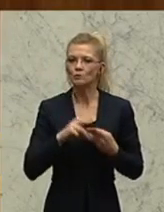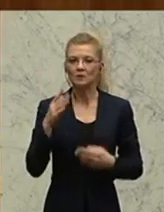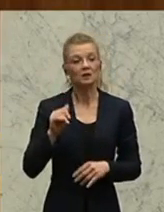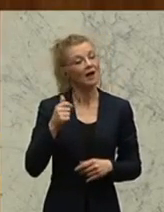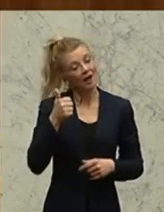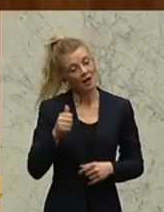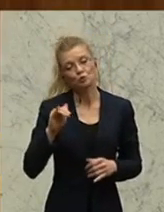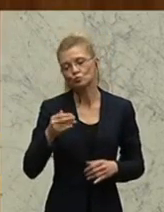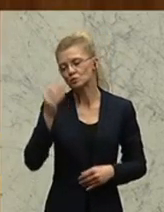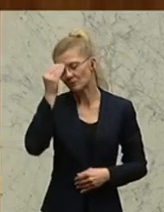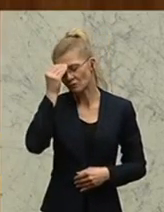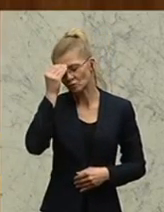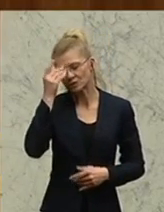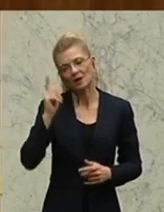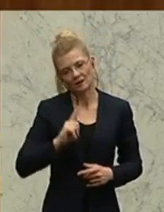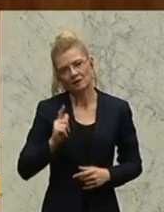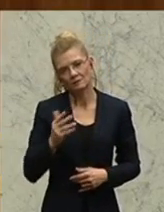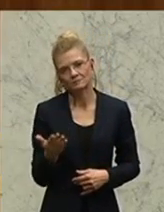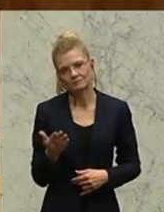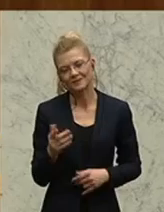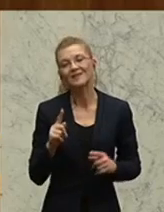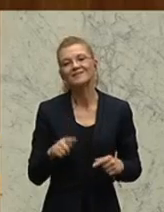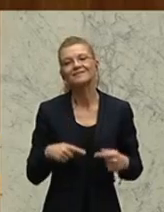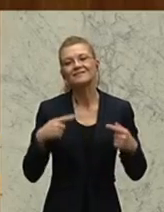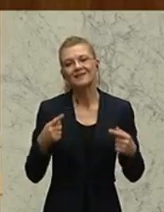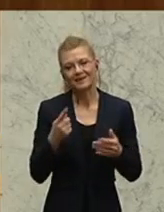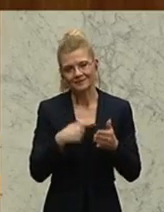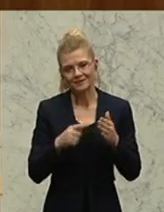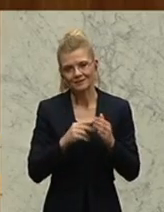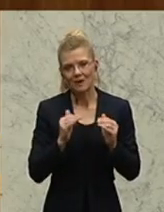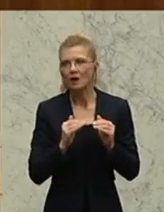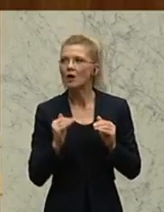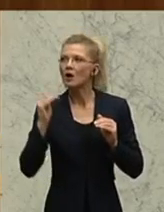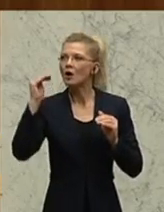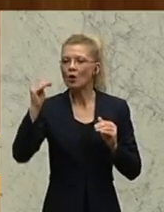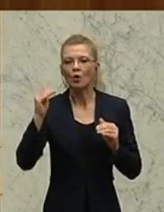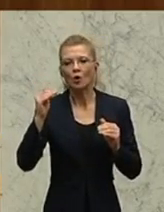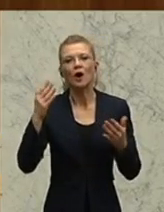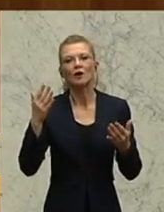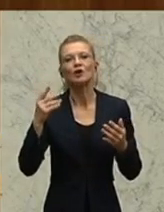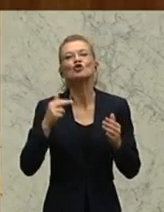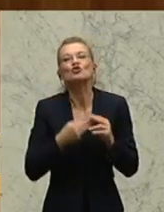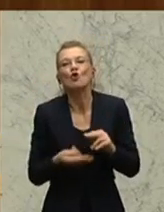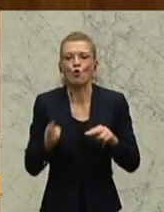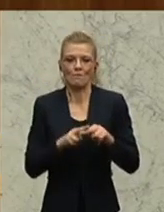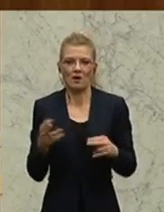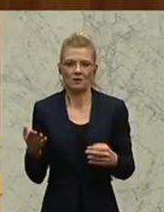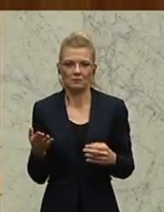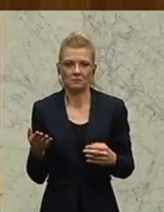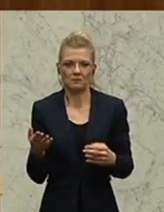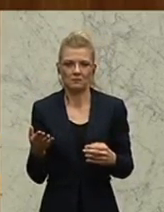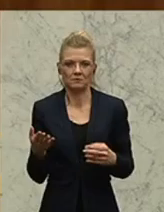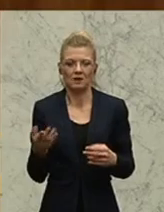sein, und zwar das, dass die Steigerung beim nächsten Mal nur umso höher ausfallen wird. Denn um die Leistbarkeit